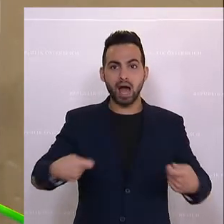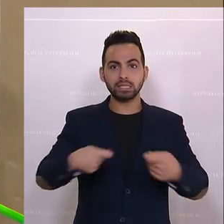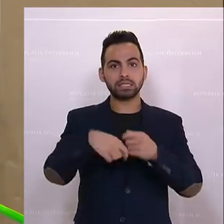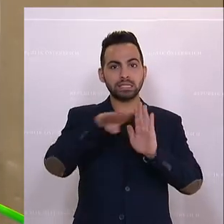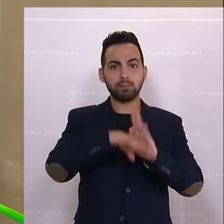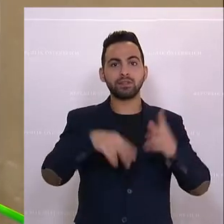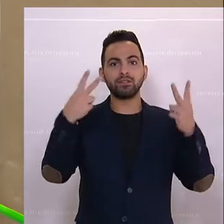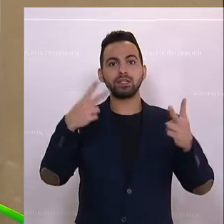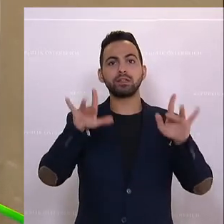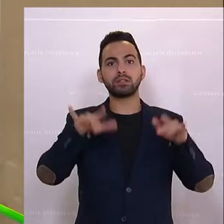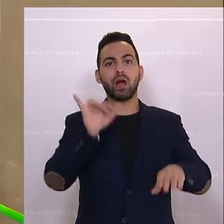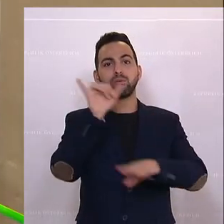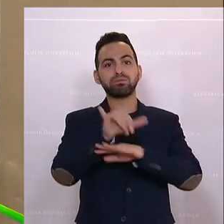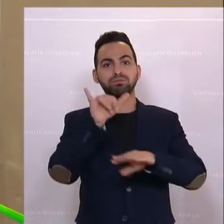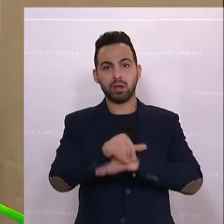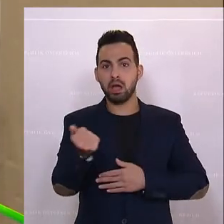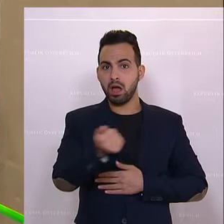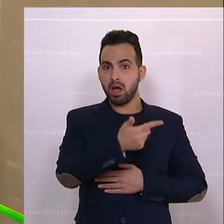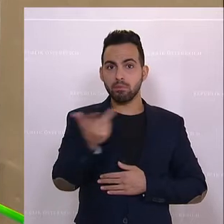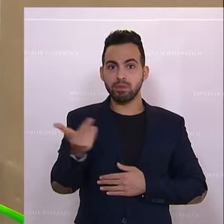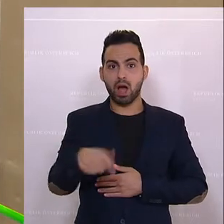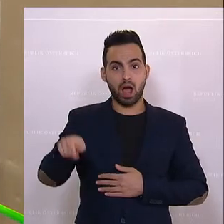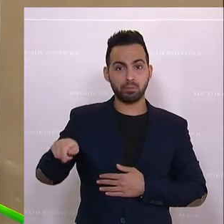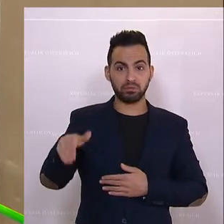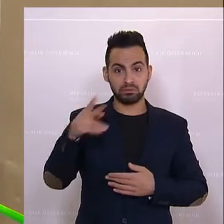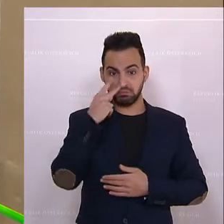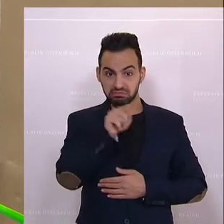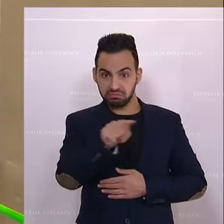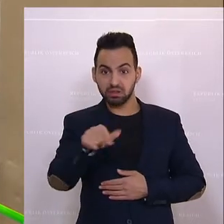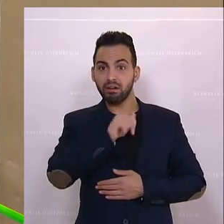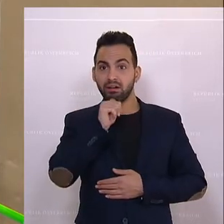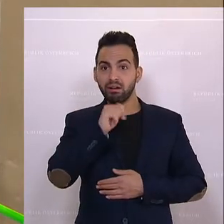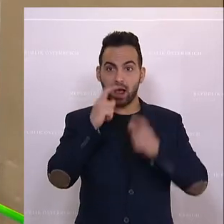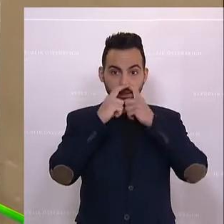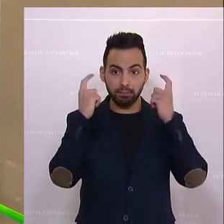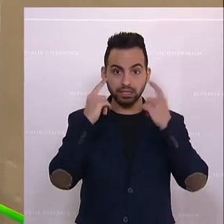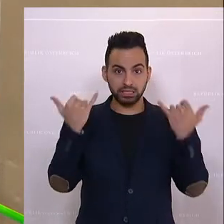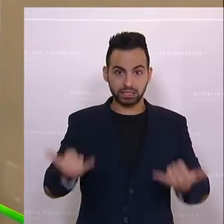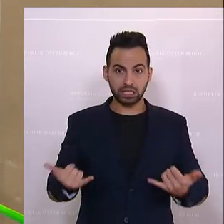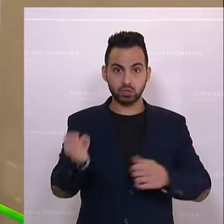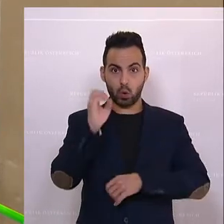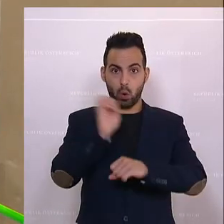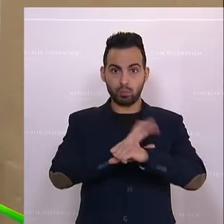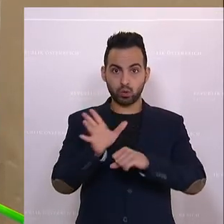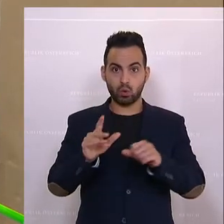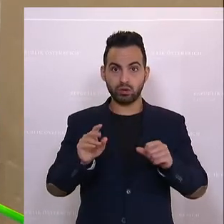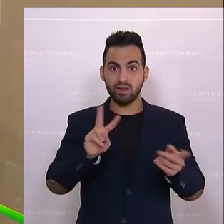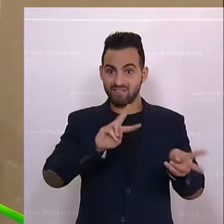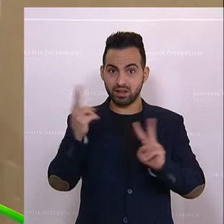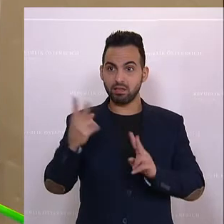blicke hier in die Reihen, wo leider einige wenige Abgeordnete auch immer keine Maske tragen, die derzeit bei der Omikron-Variante sehr gut helfen würde.